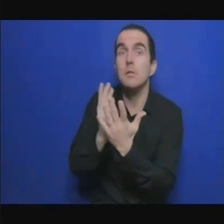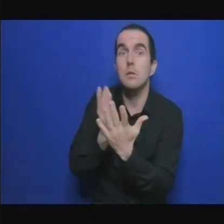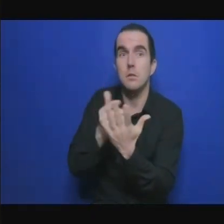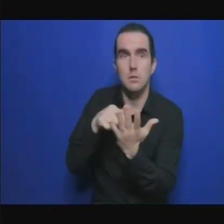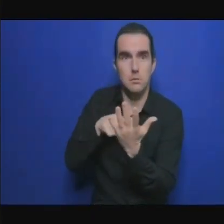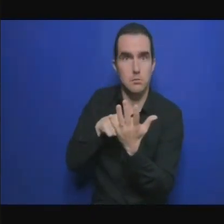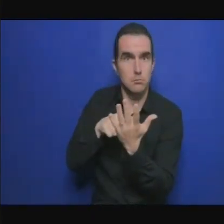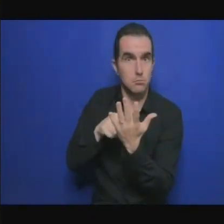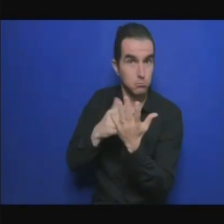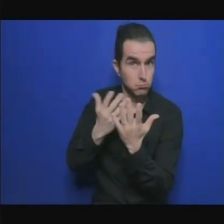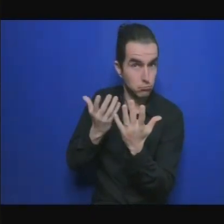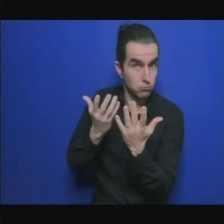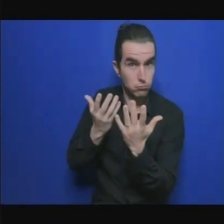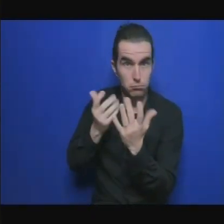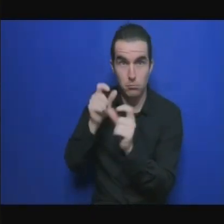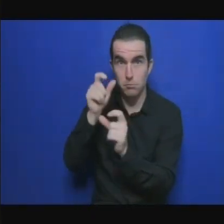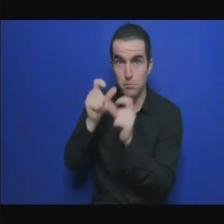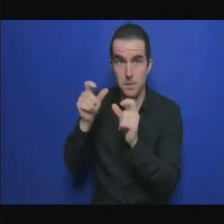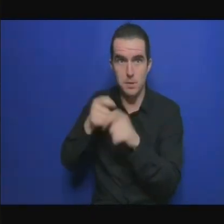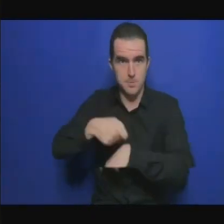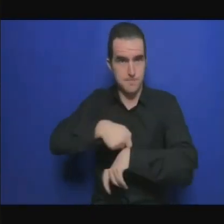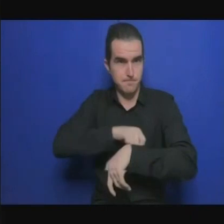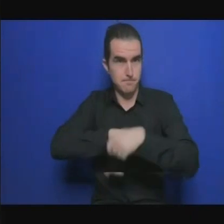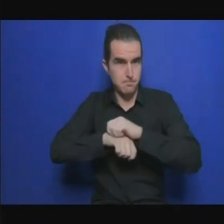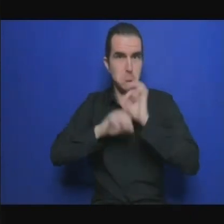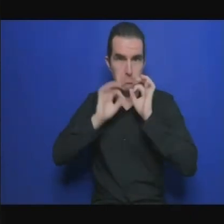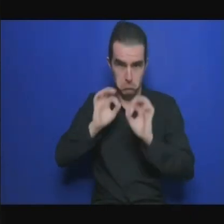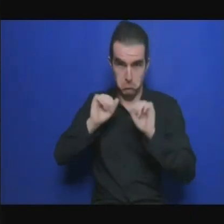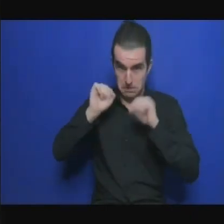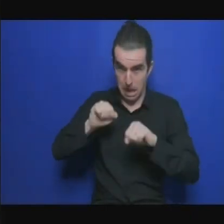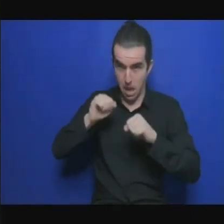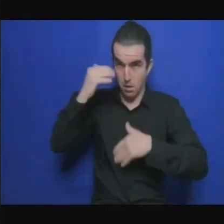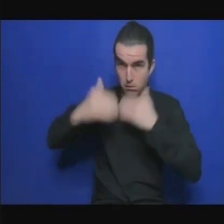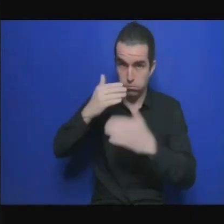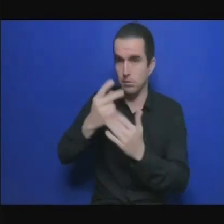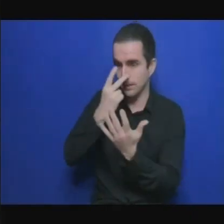du côté du secteur privé nous ne savons pas de quoi il s'agit